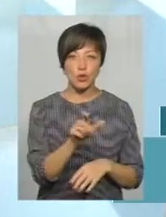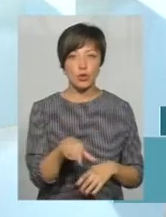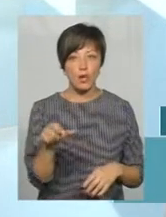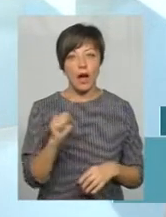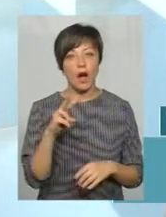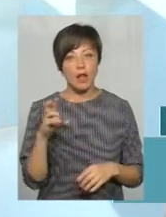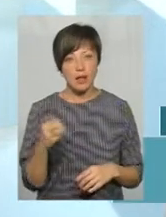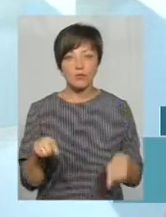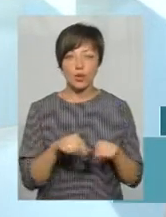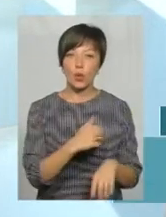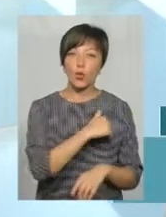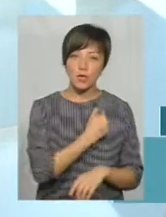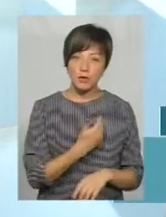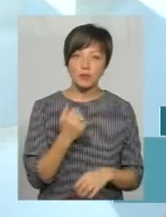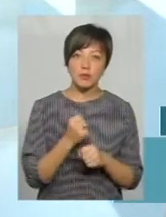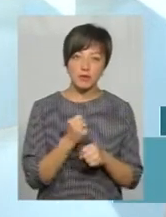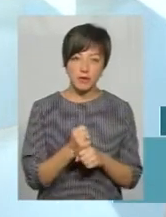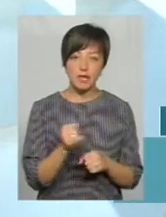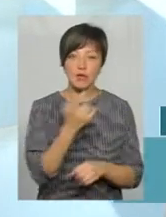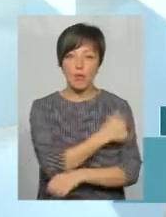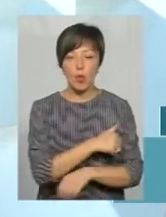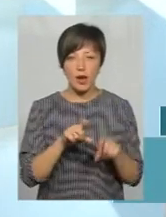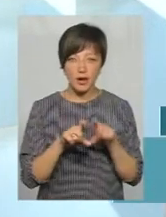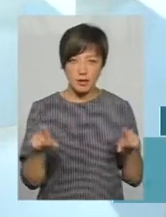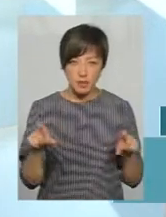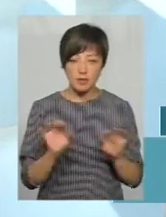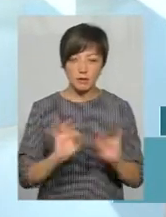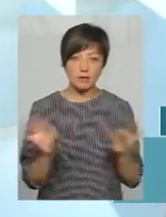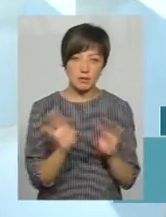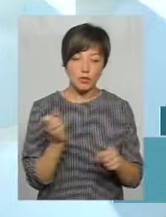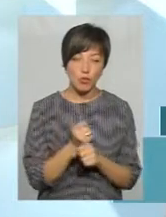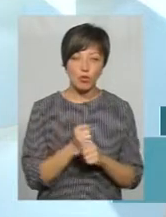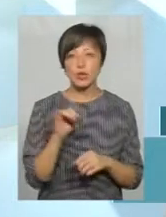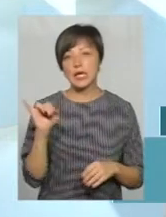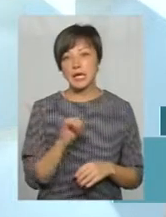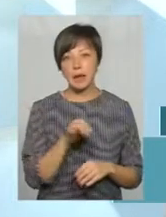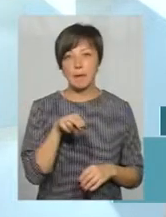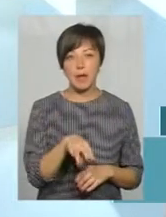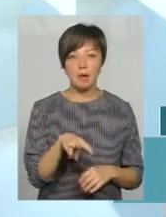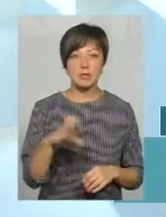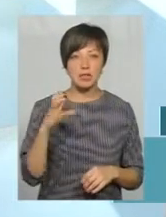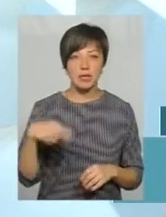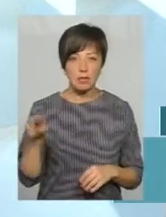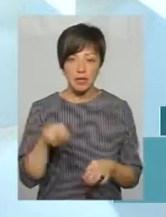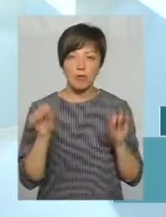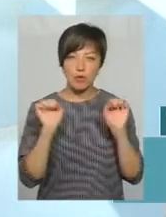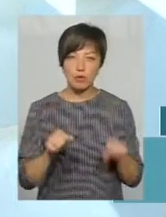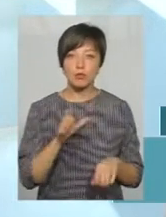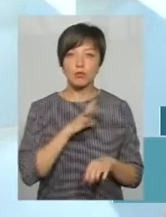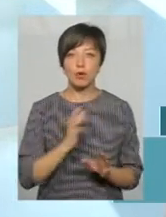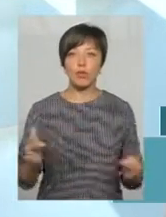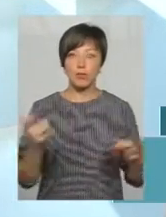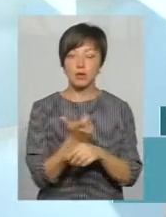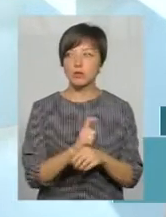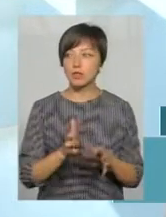Але все ж таки хотілося б, ще працювали і в поліклініках, санкросвітньою роботою, і в ПМСД, щоб можна було охопити